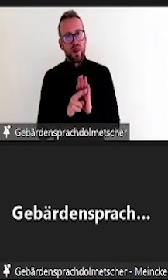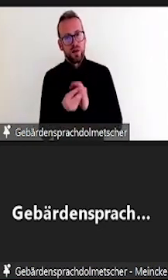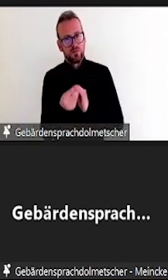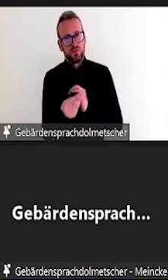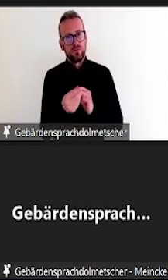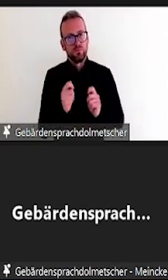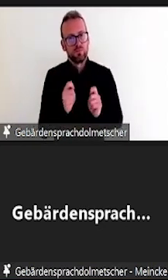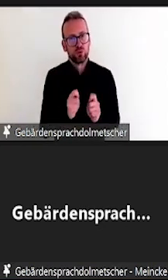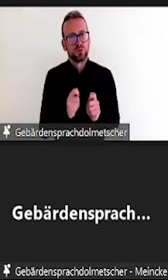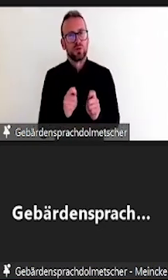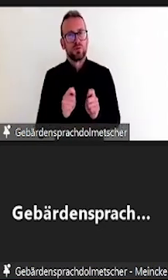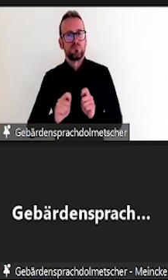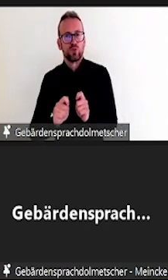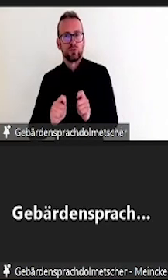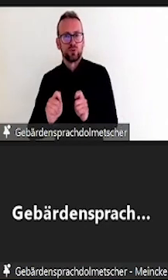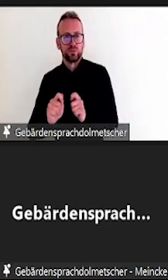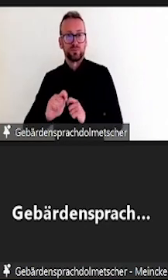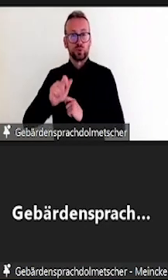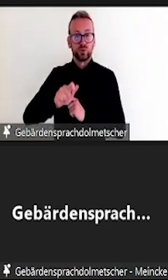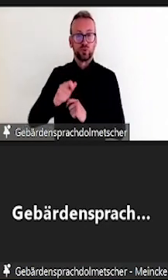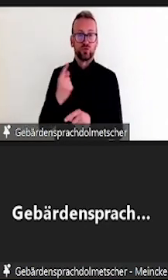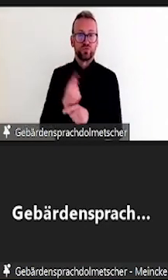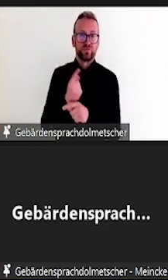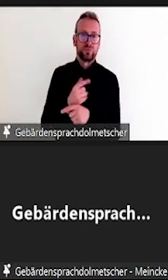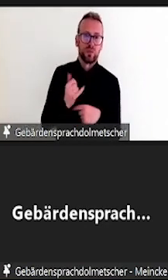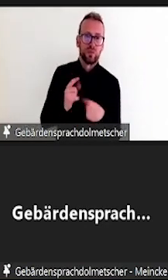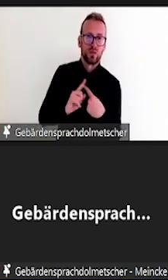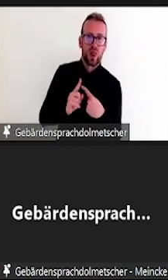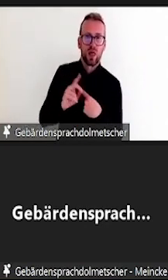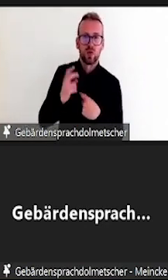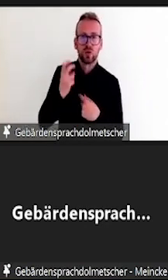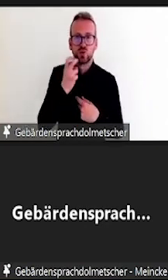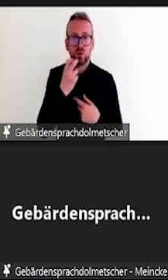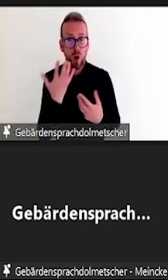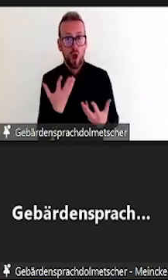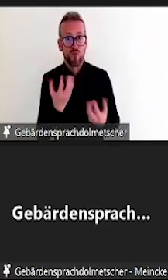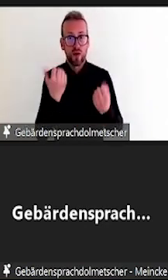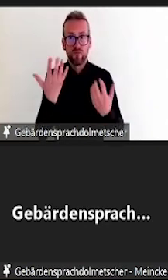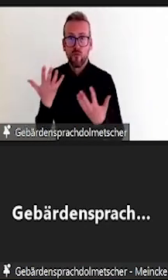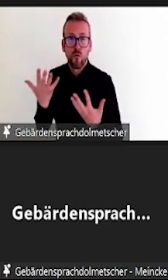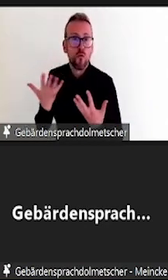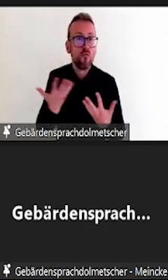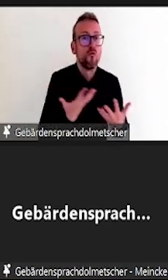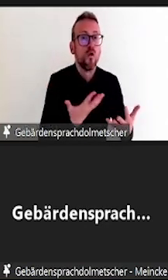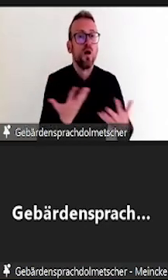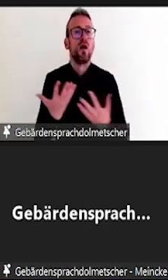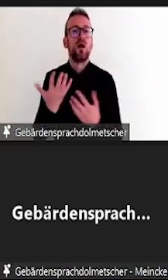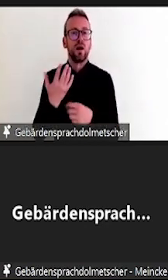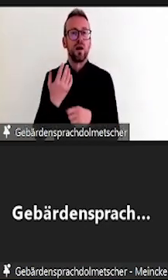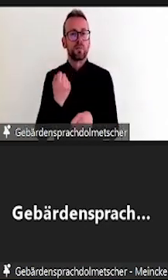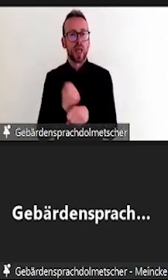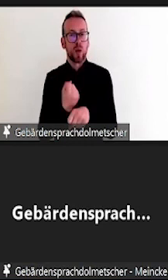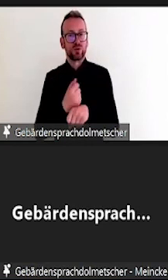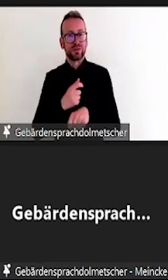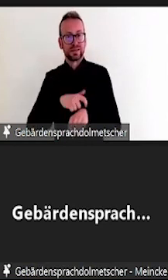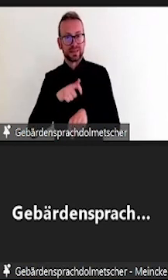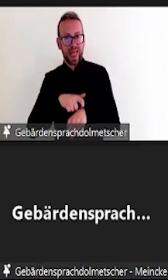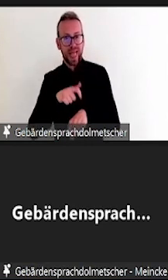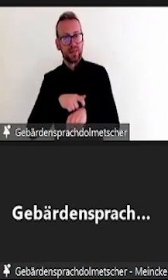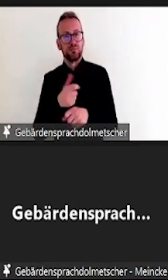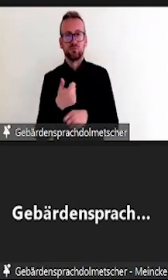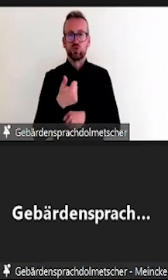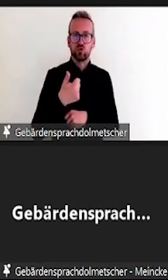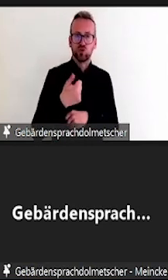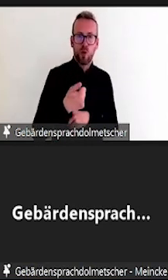wenn 100 andere Leute dann eine Viertelstunde vor der Person mit Nachteilsausgleich den Hörsaal verlassen.